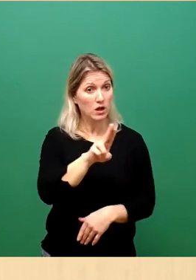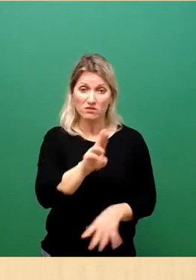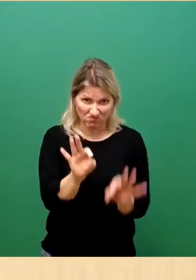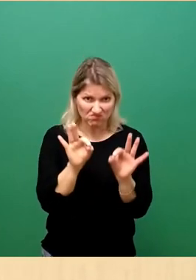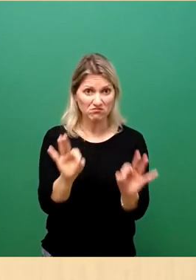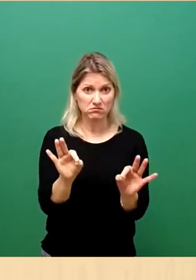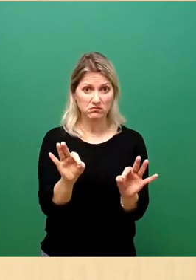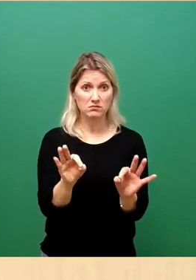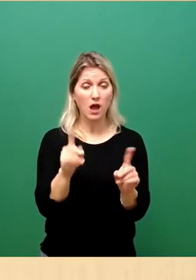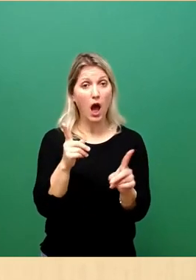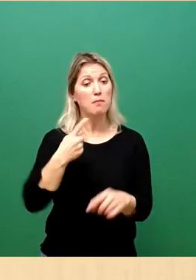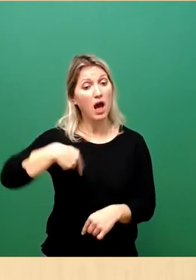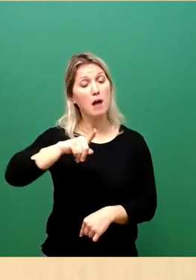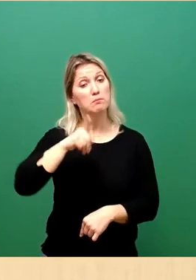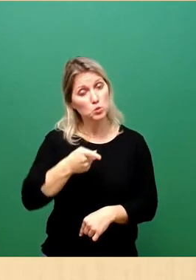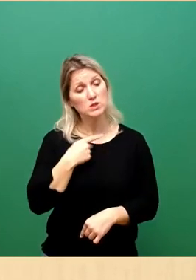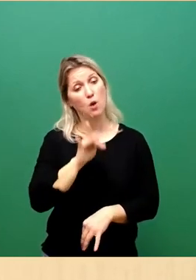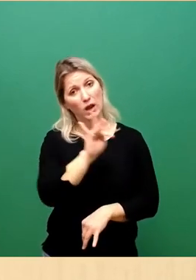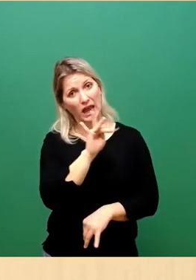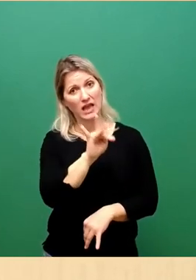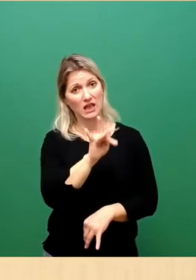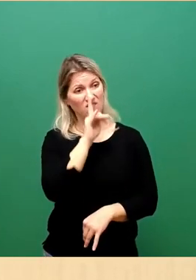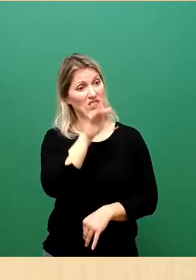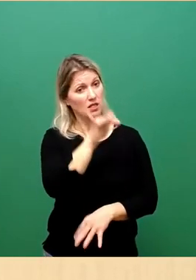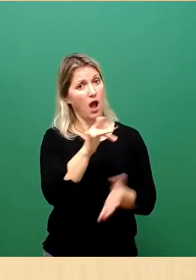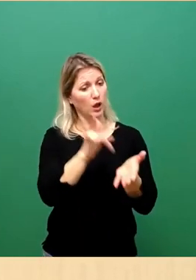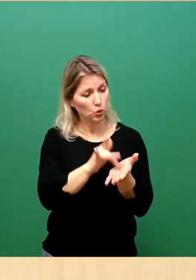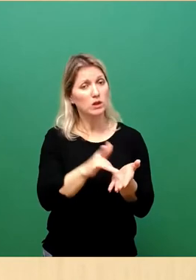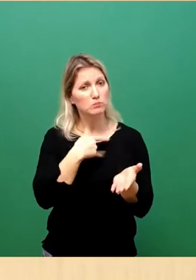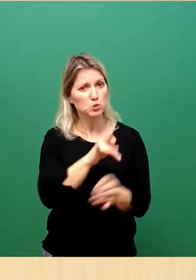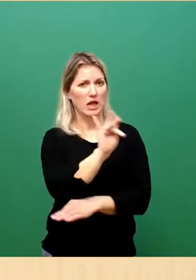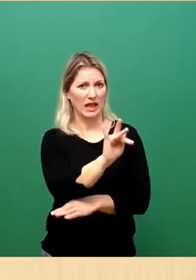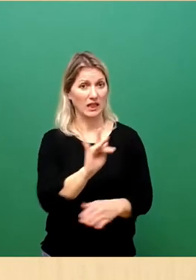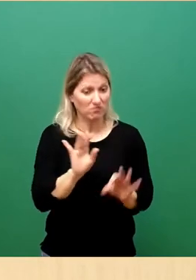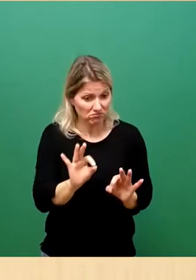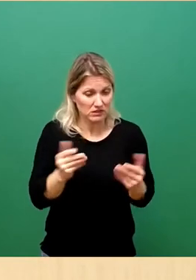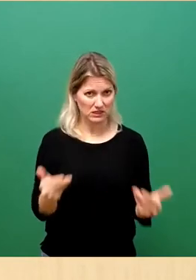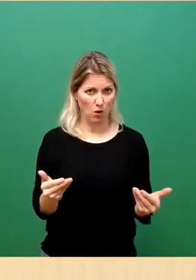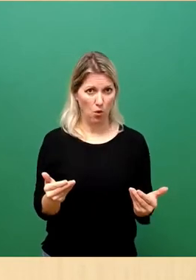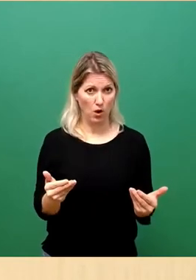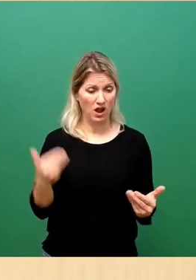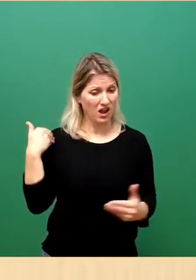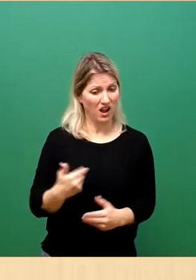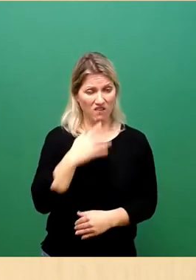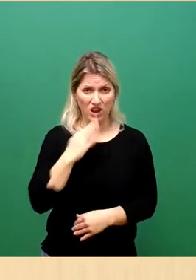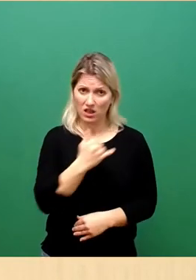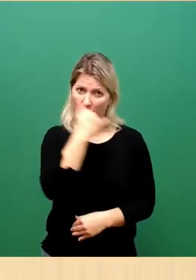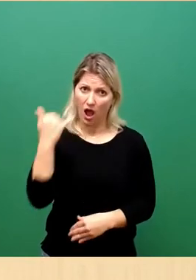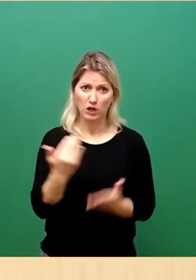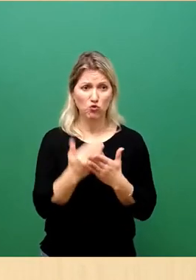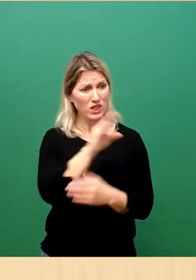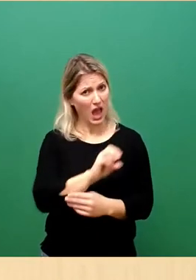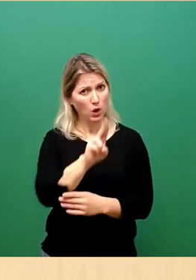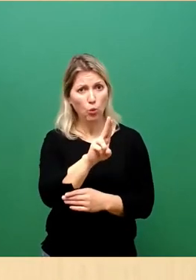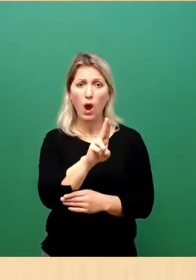aber wir müssen auch kritisieren, wo es etwas zu kritisieren gibt. Und es ist so, dass seit Jahren die Europäische Union an